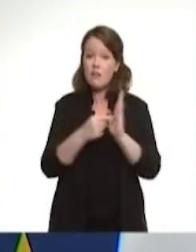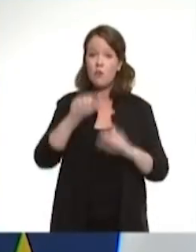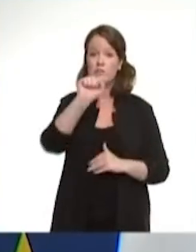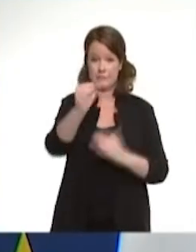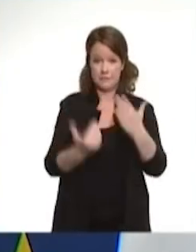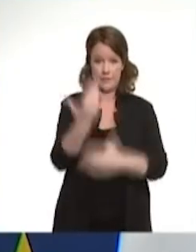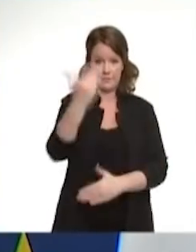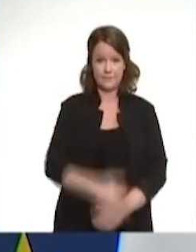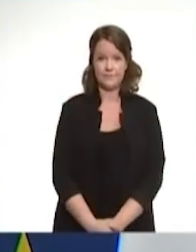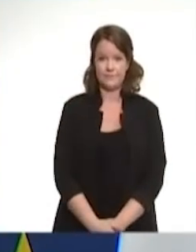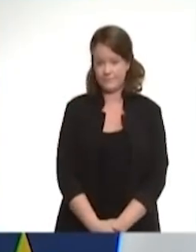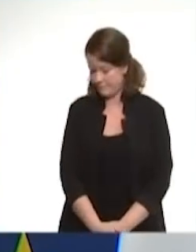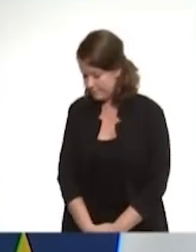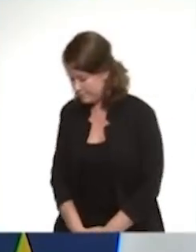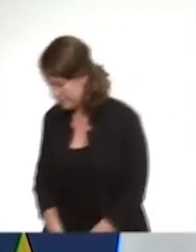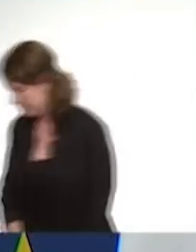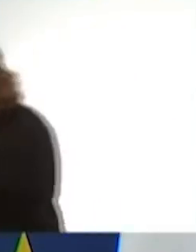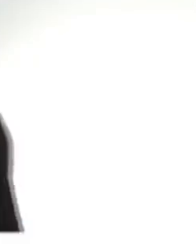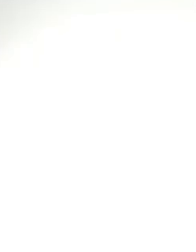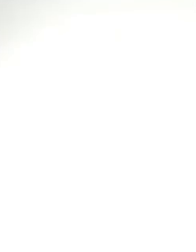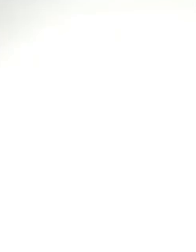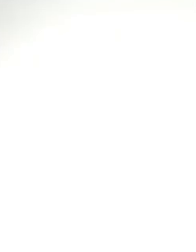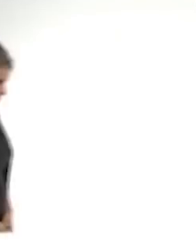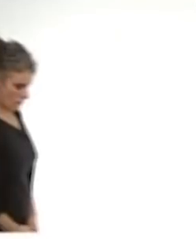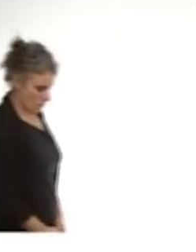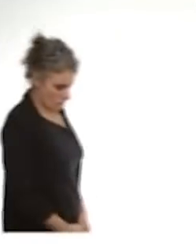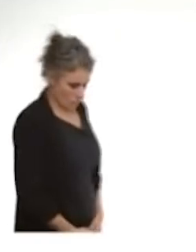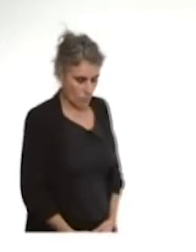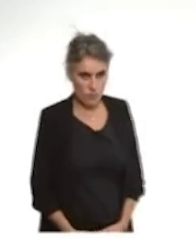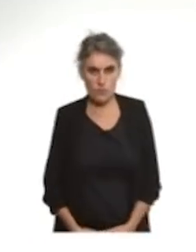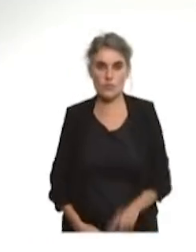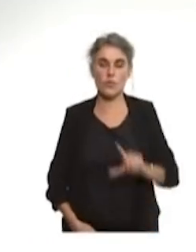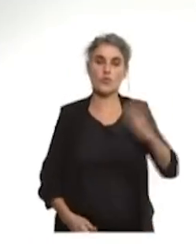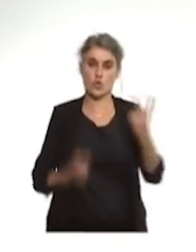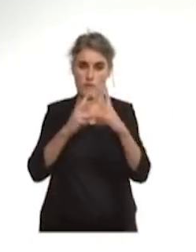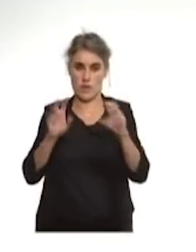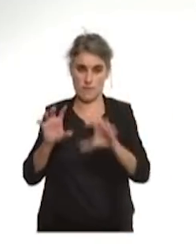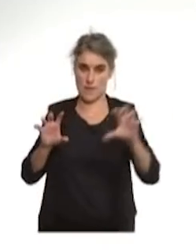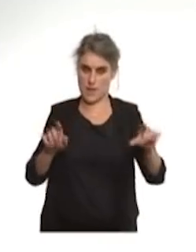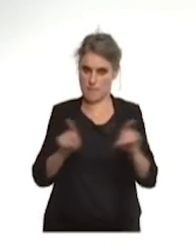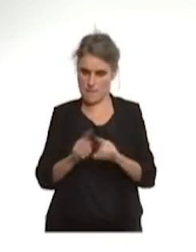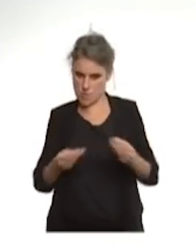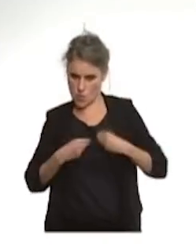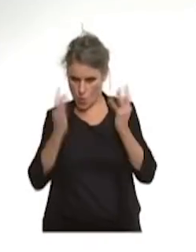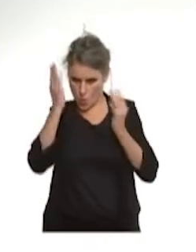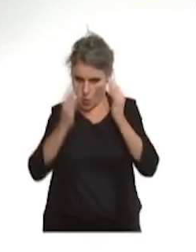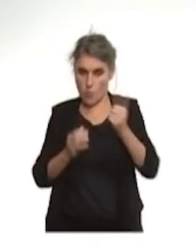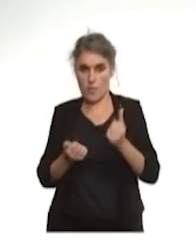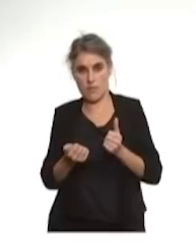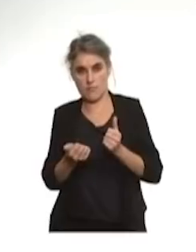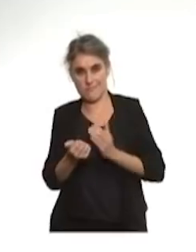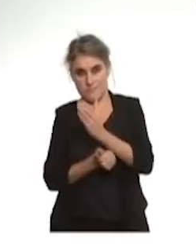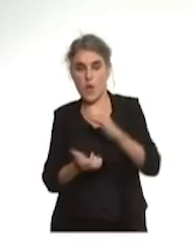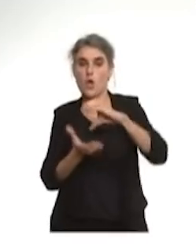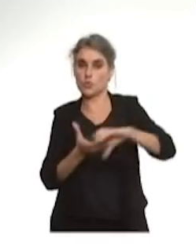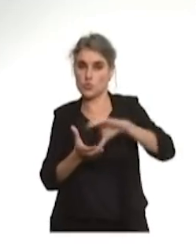Par ailleurs, deux autres métropoles présentent des caractéristiques épidémiques inquiétantes. Il s'agit d'abord de Toulouse, avec